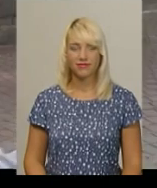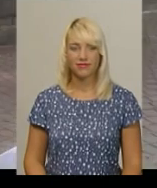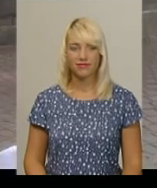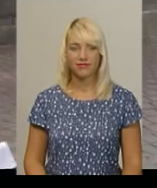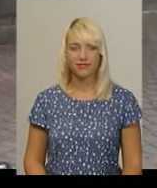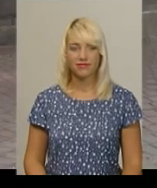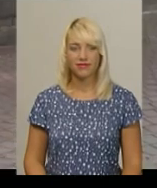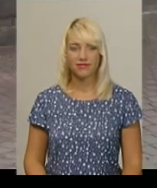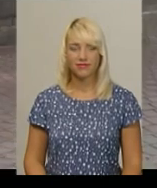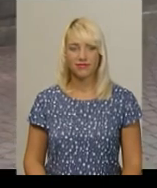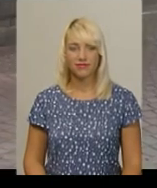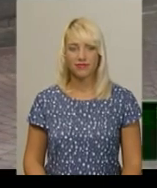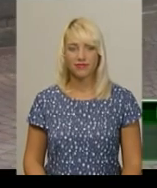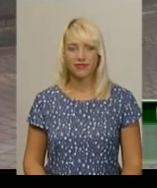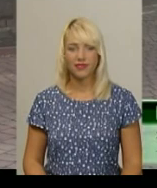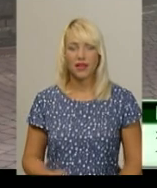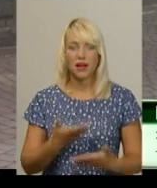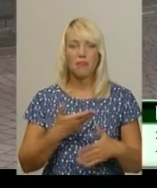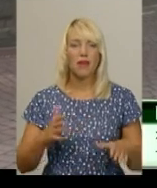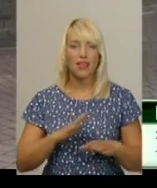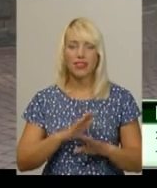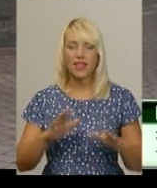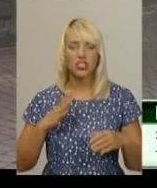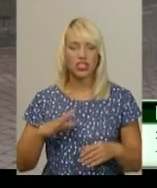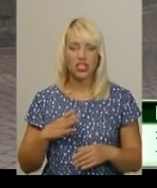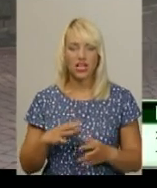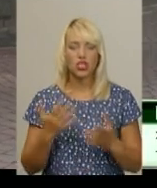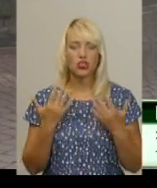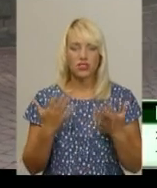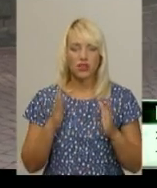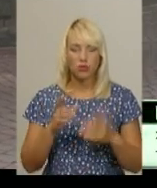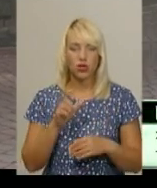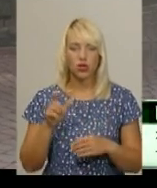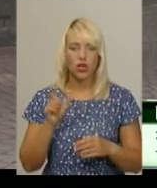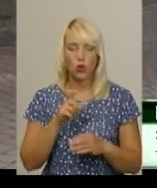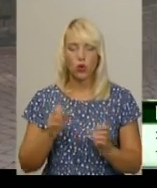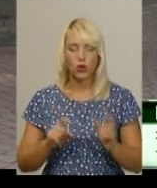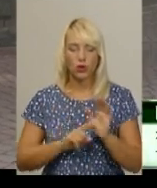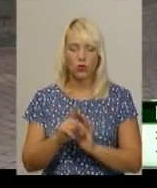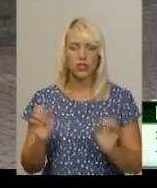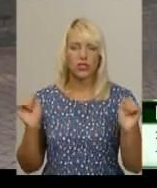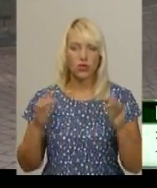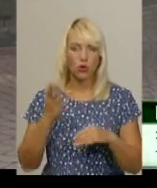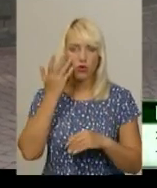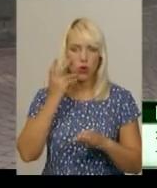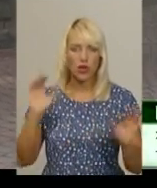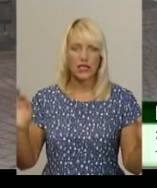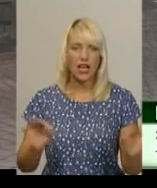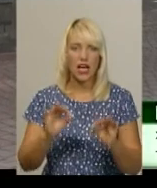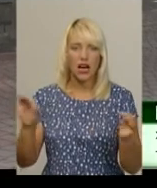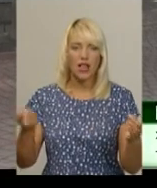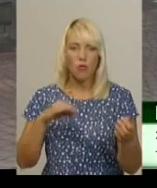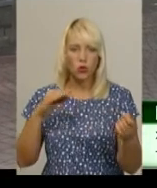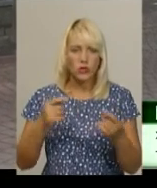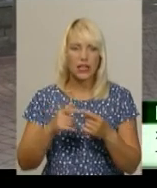Ми навіть не очікували, що стільки було людей. Музика заграла, почали сходитися люди, ветерани, і молодь, і ті, хто з